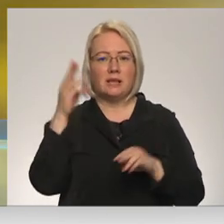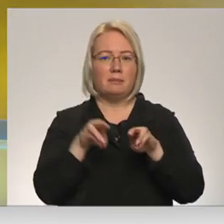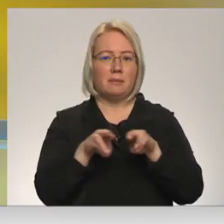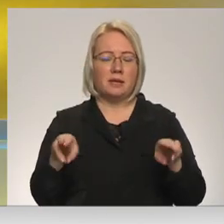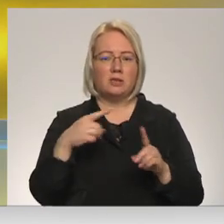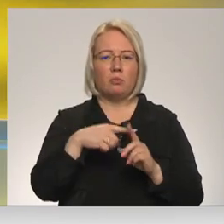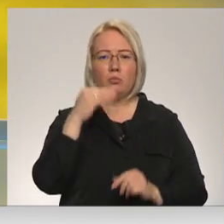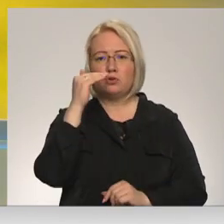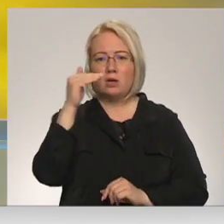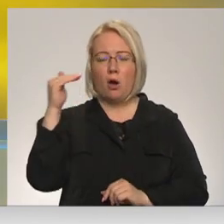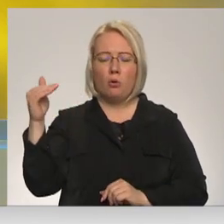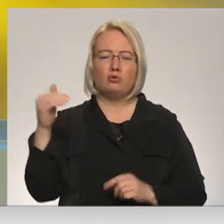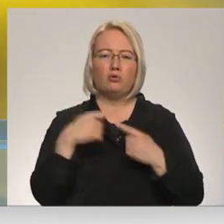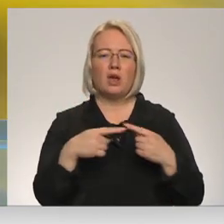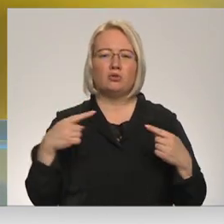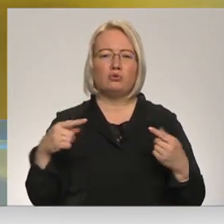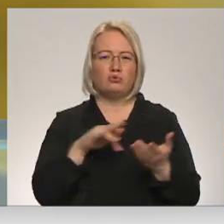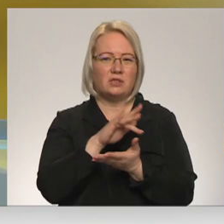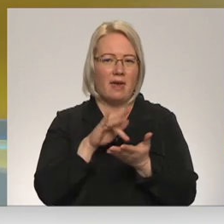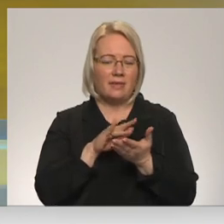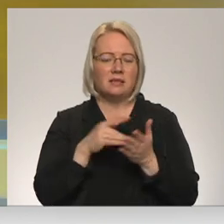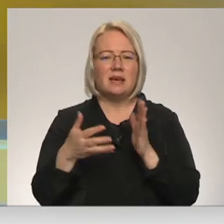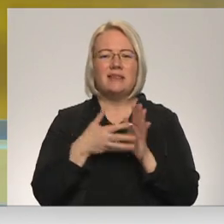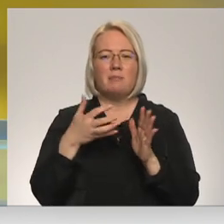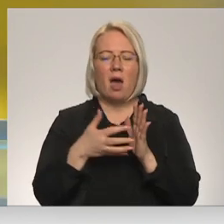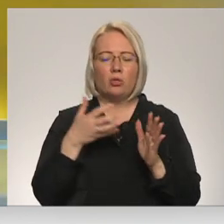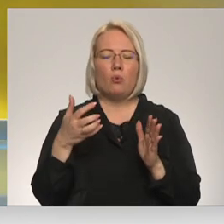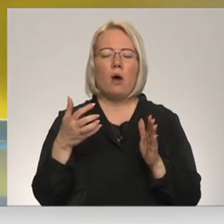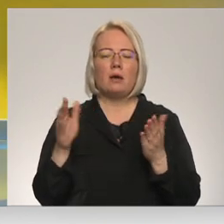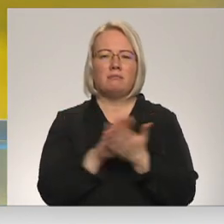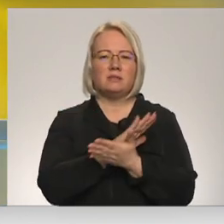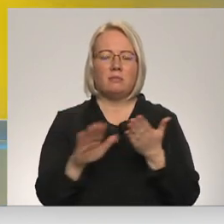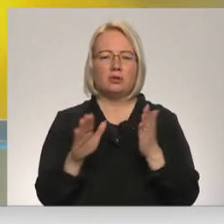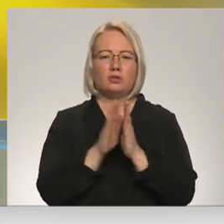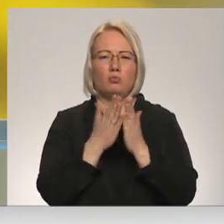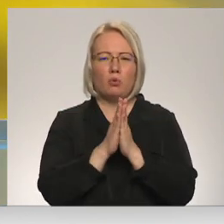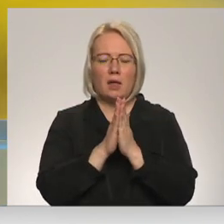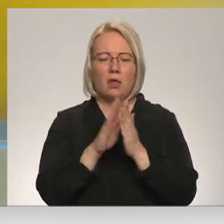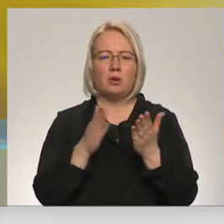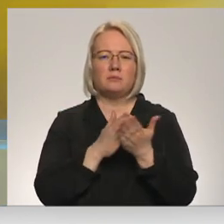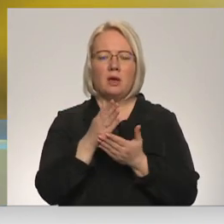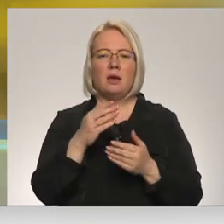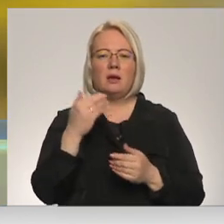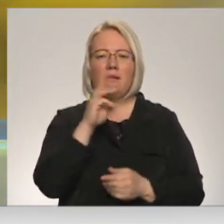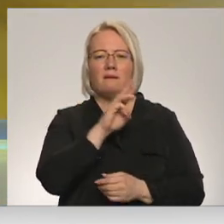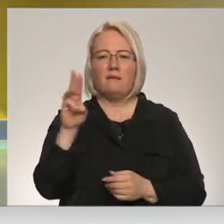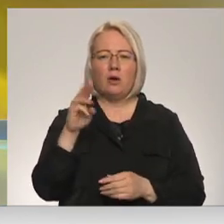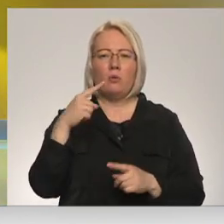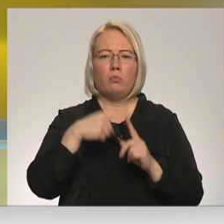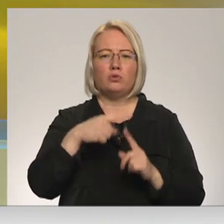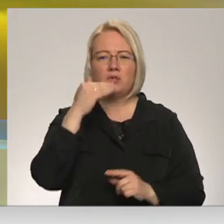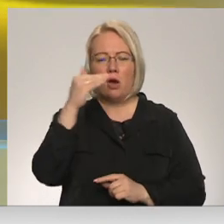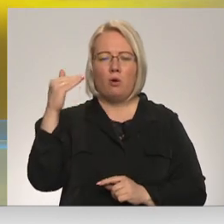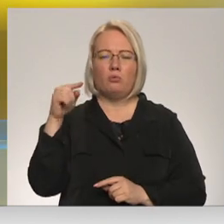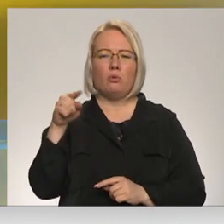Pusaudža e-resurs centras nu pat izveidojas informatīvu bezmaksas bukletu, kas pieejams mājas lapā Pusaudzi melvē. Tā jāpublicēta